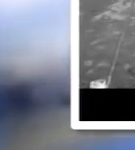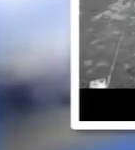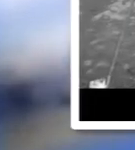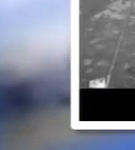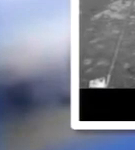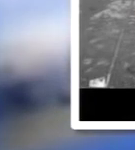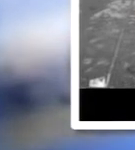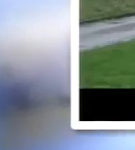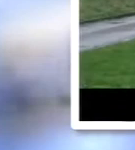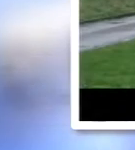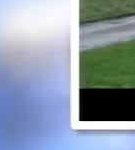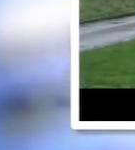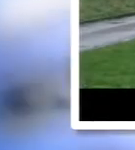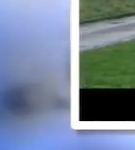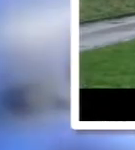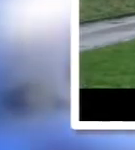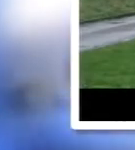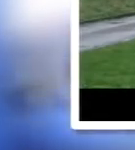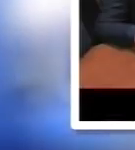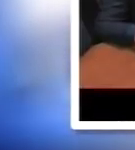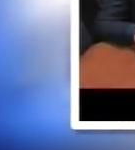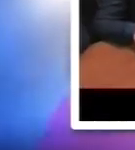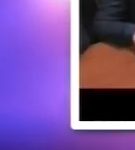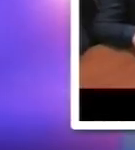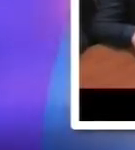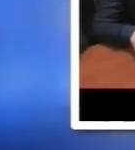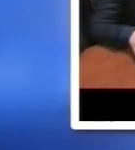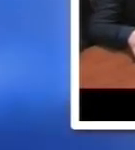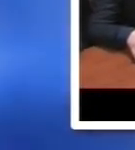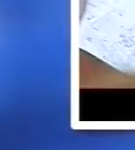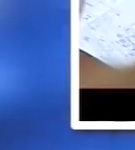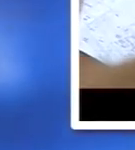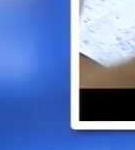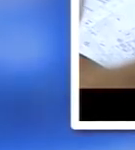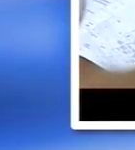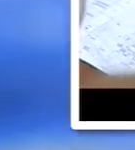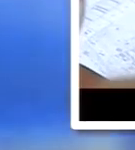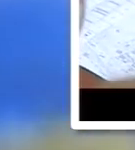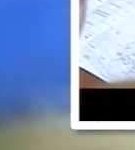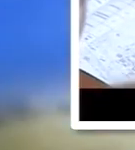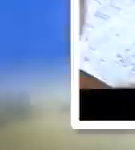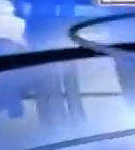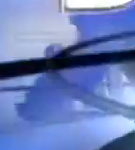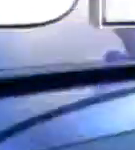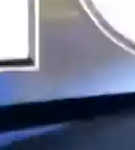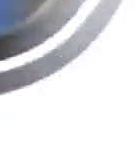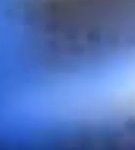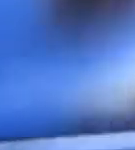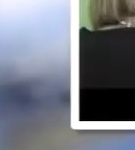Скандал довкола забудови на території Палацу культури Березіль не вщухає. Мешканці мікрорайону зібрали круглий стіл.